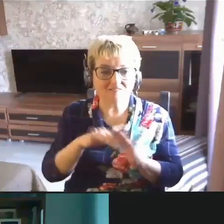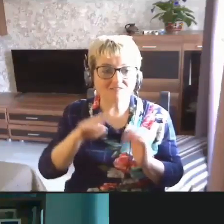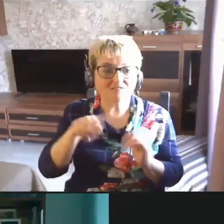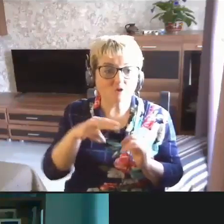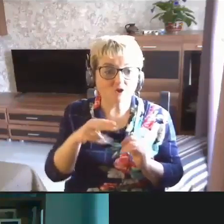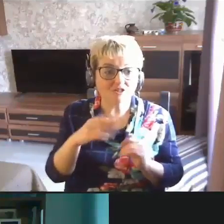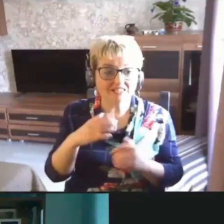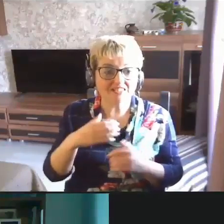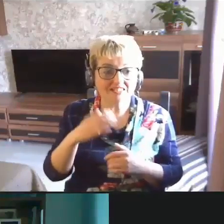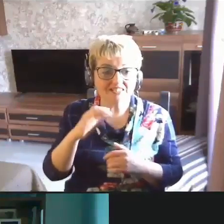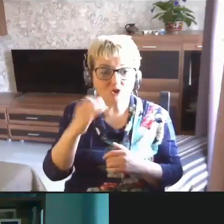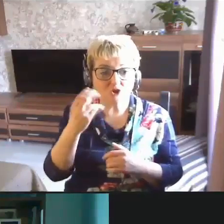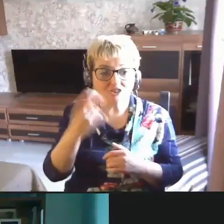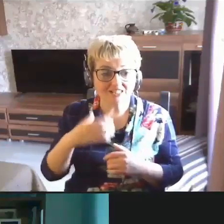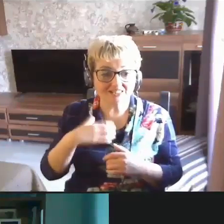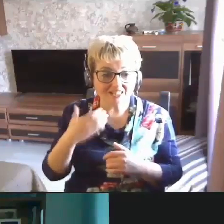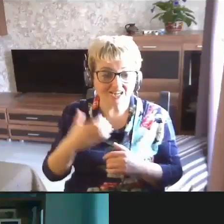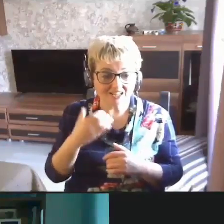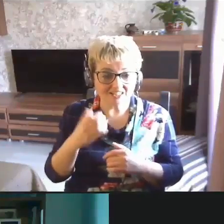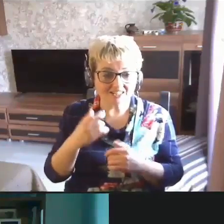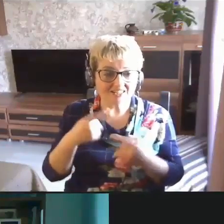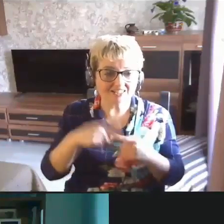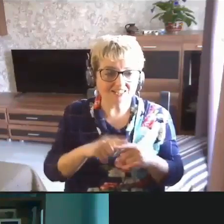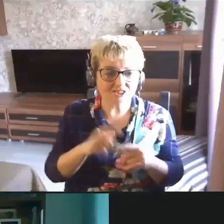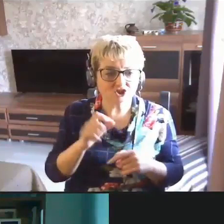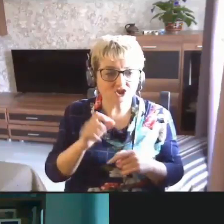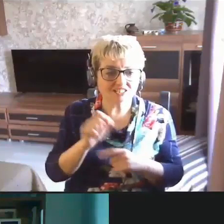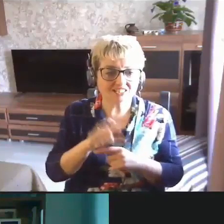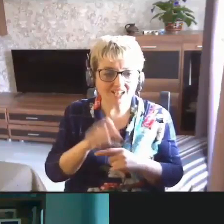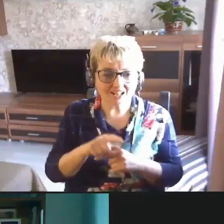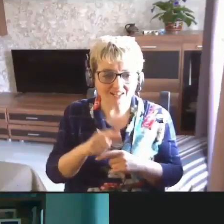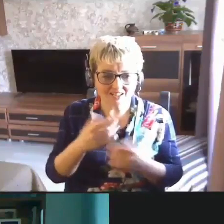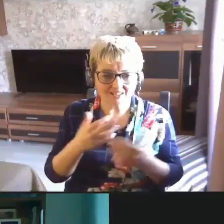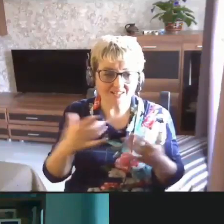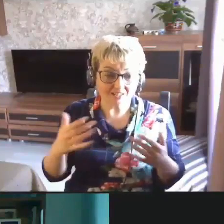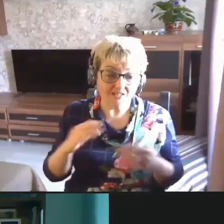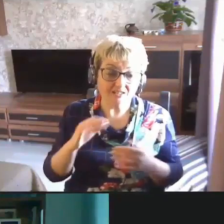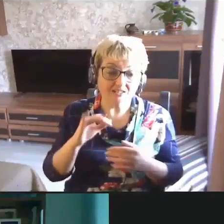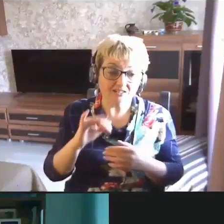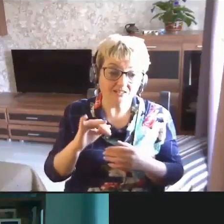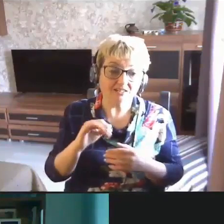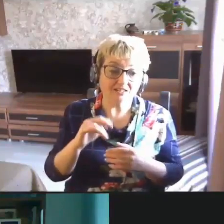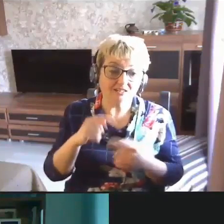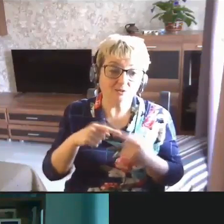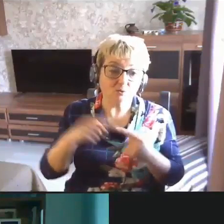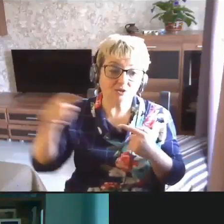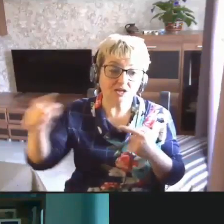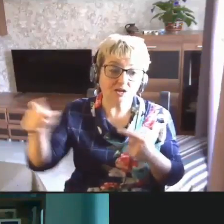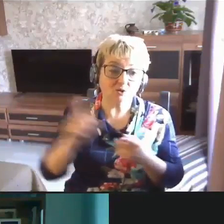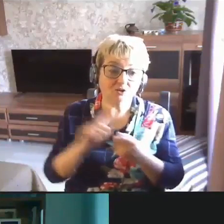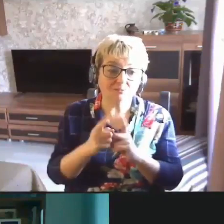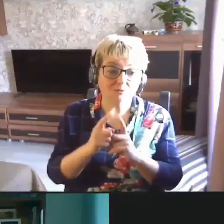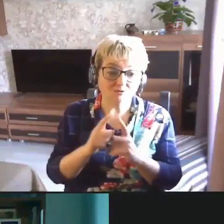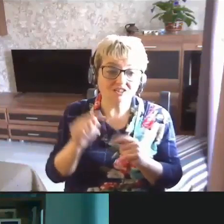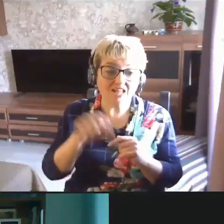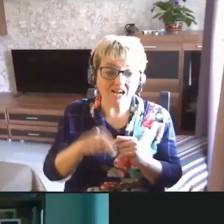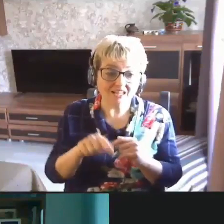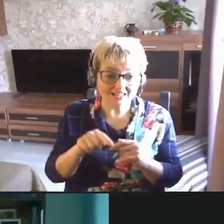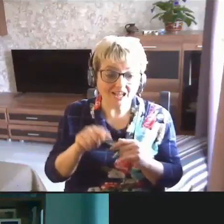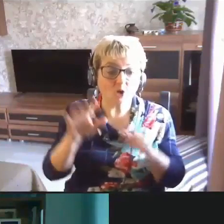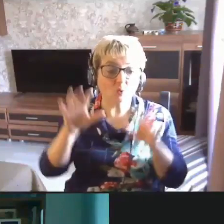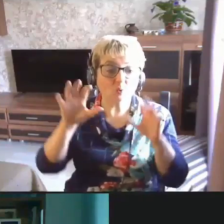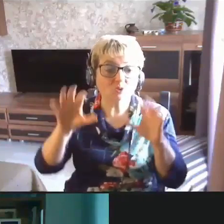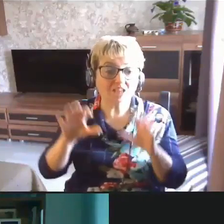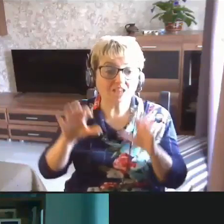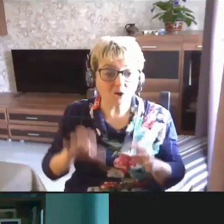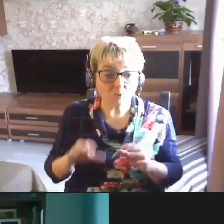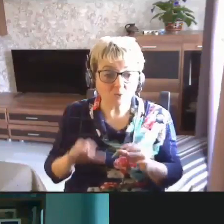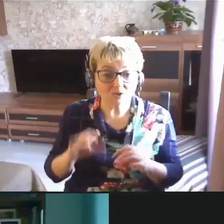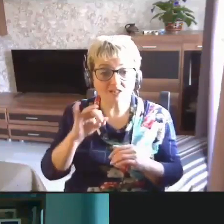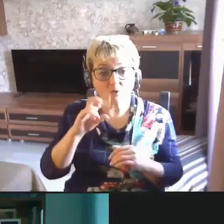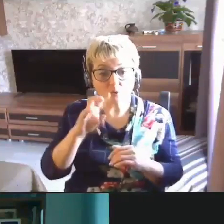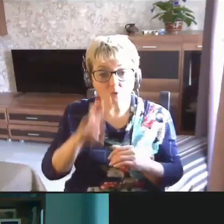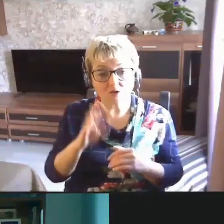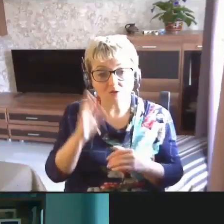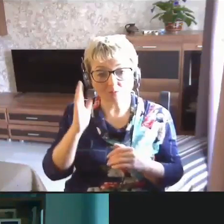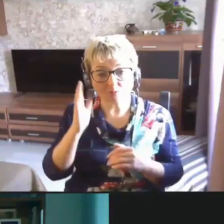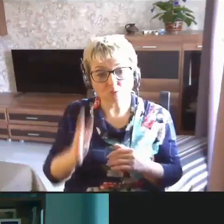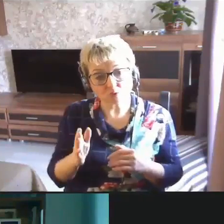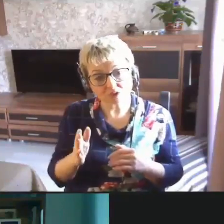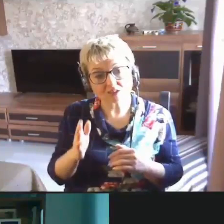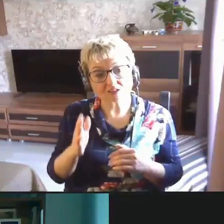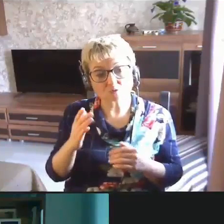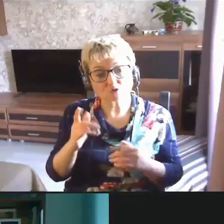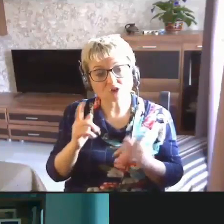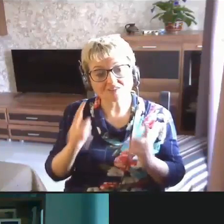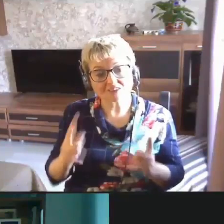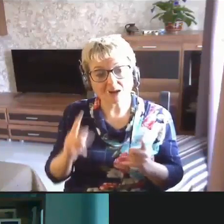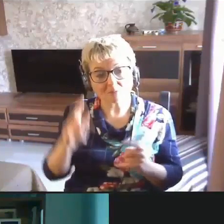фонды социального страхования, технические задания, и тогда удаленный перевод узаконен, и он будет